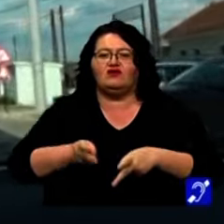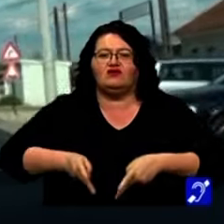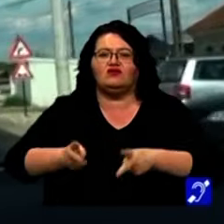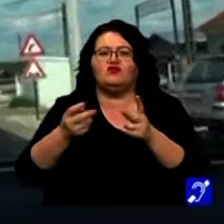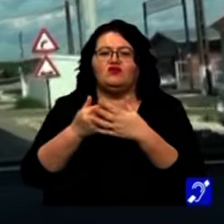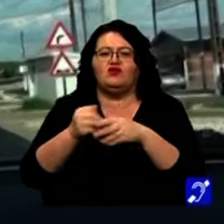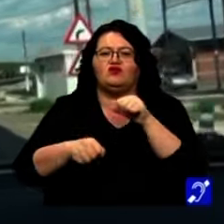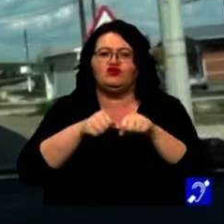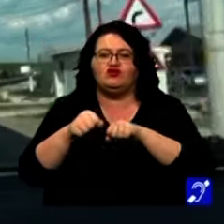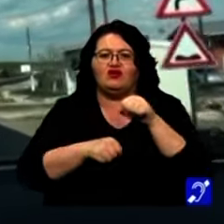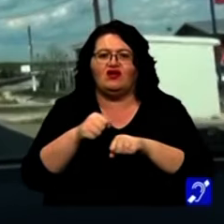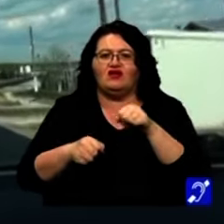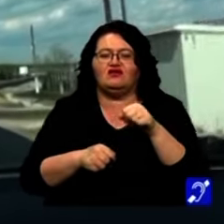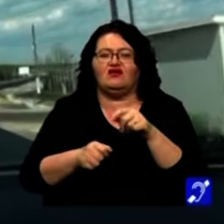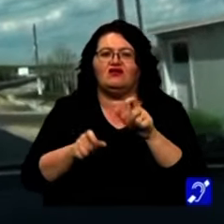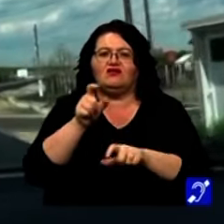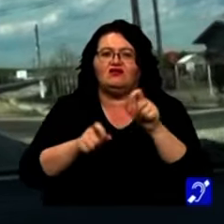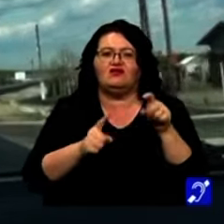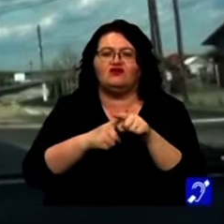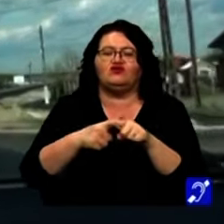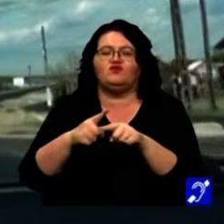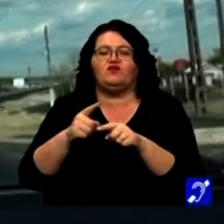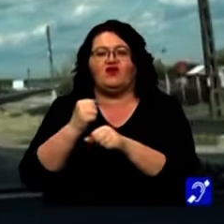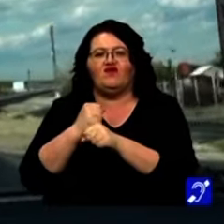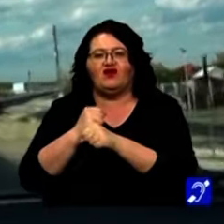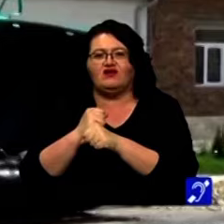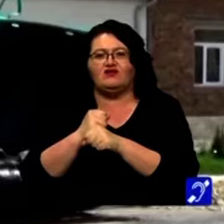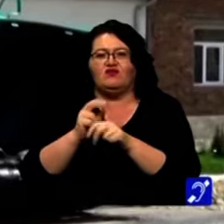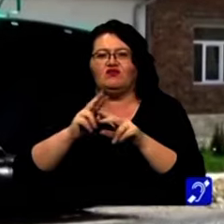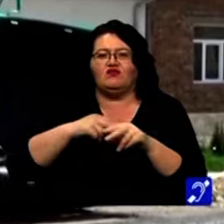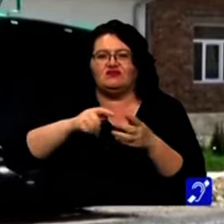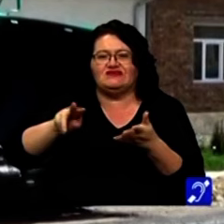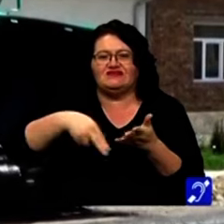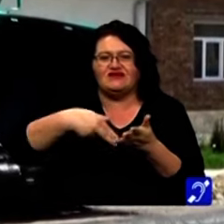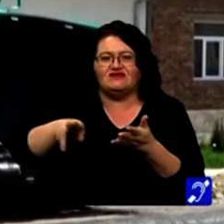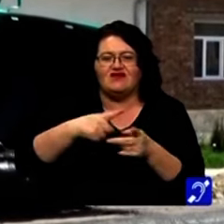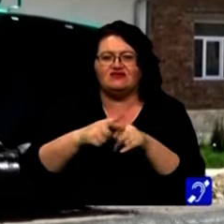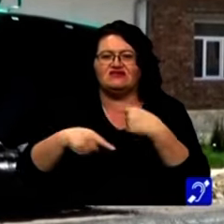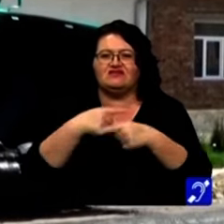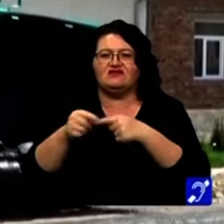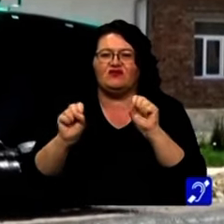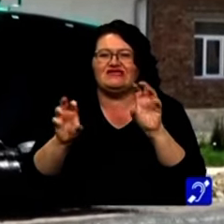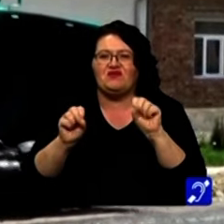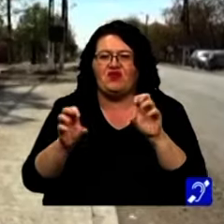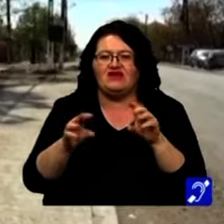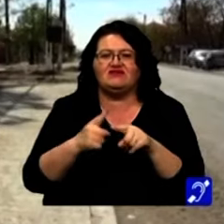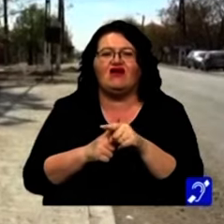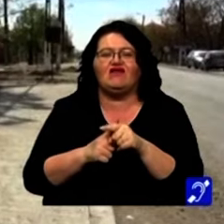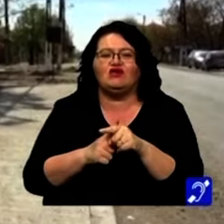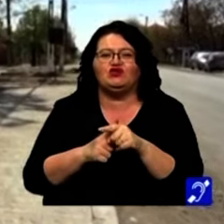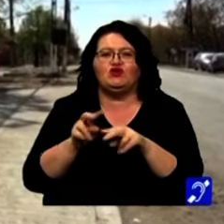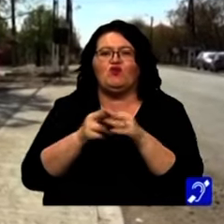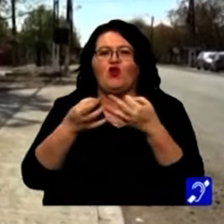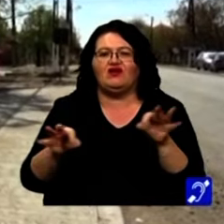piste pentru biciclete în Grădinar și Tigvaniu Mare, realizarea de marcaje și montarea de sisteme de semnalizare, precum și